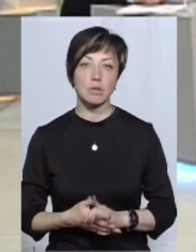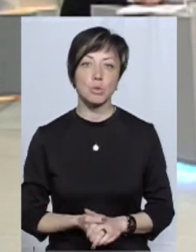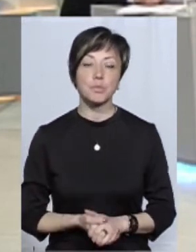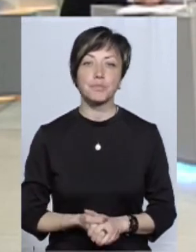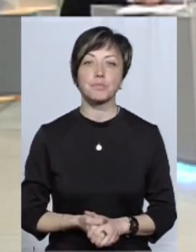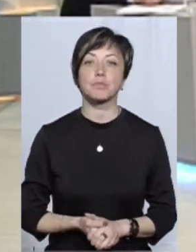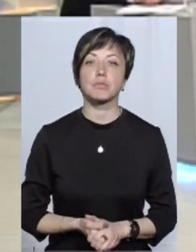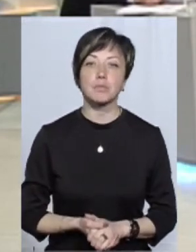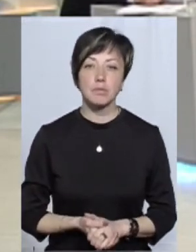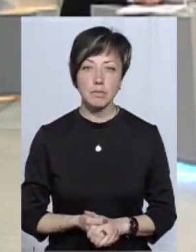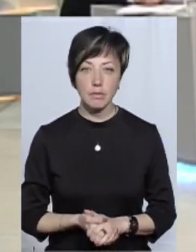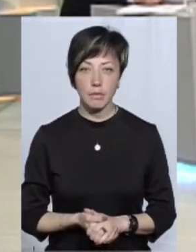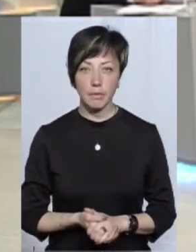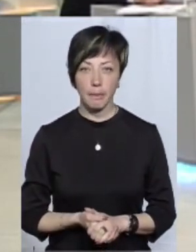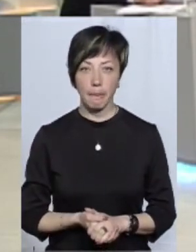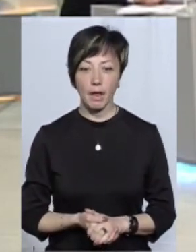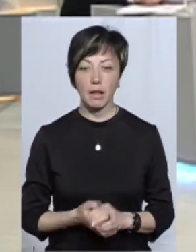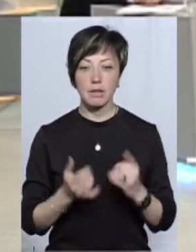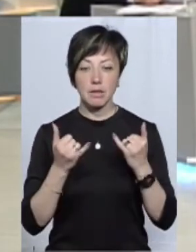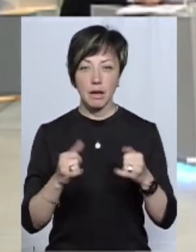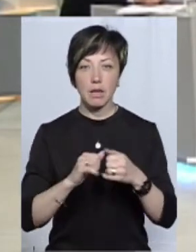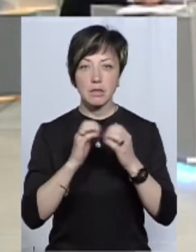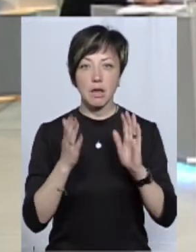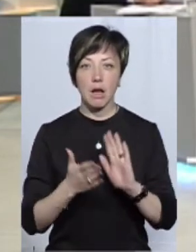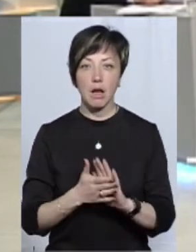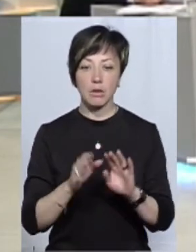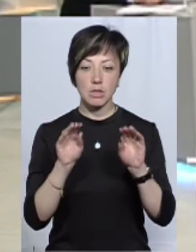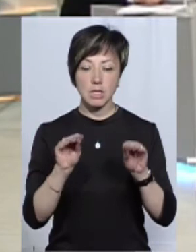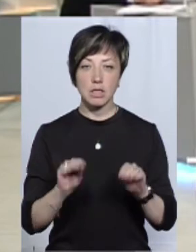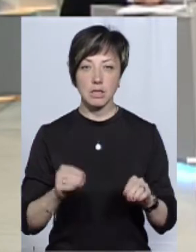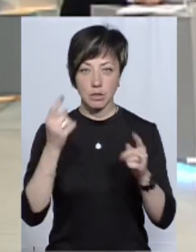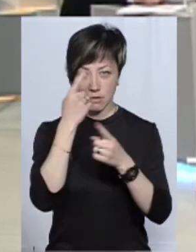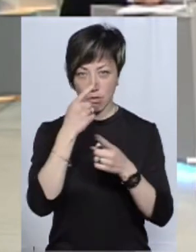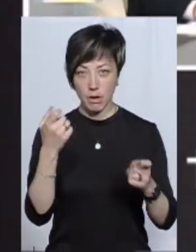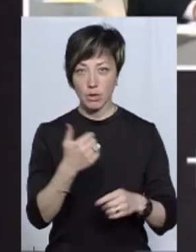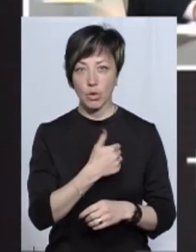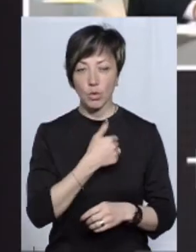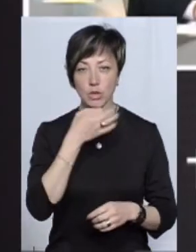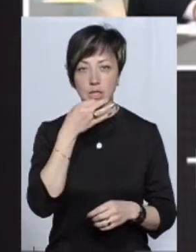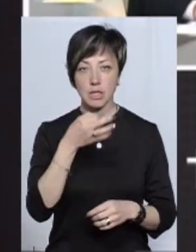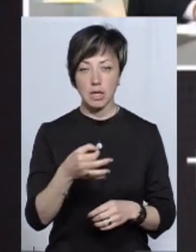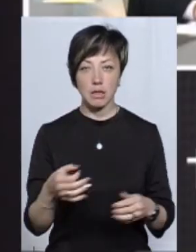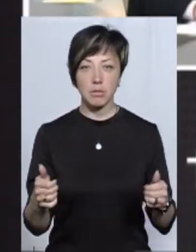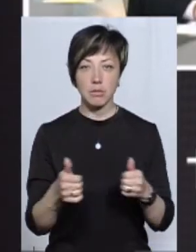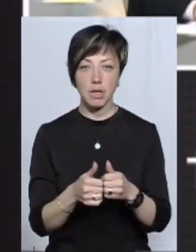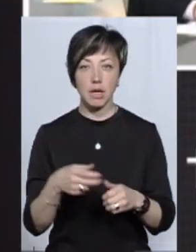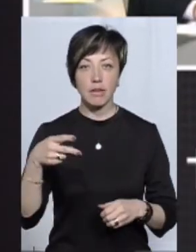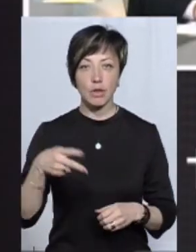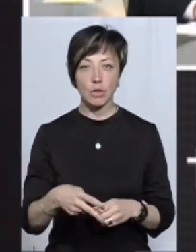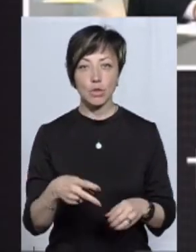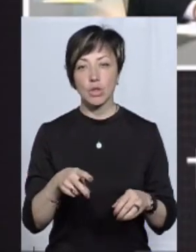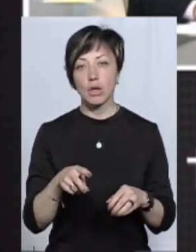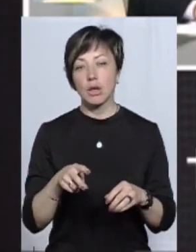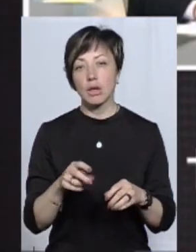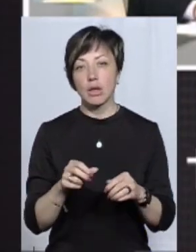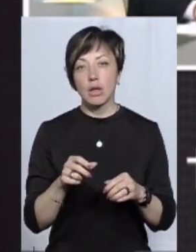Для загальної статистичної інформації хочу сказати, що в нас біля 2 тисяч суб